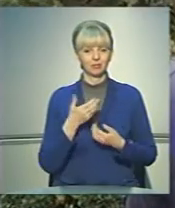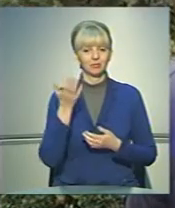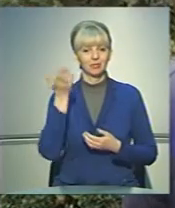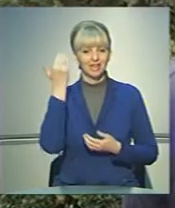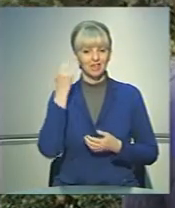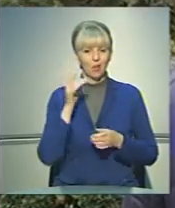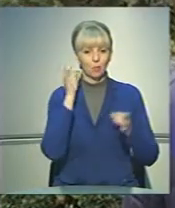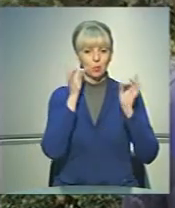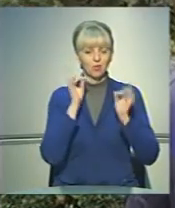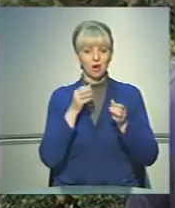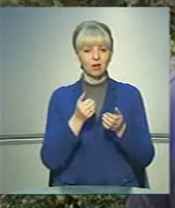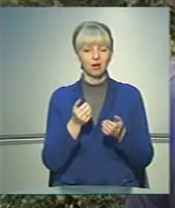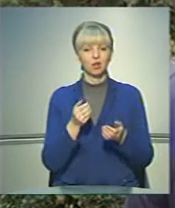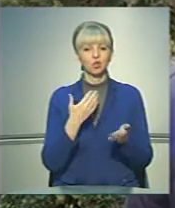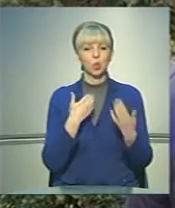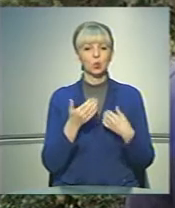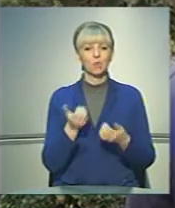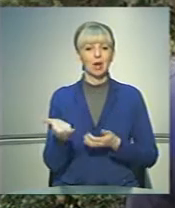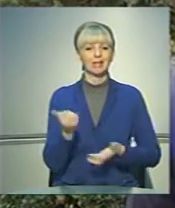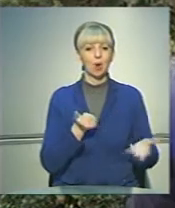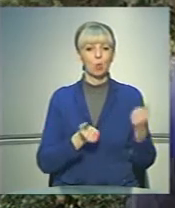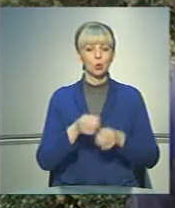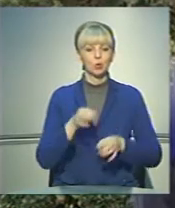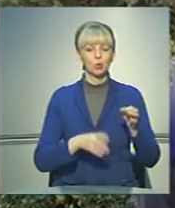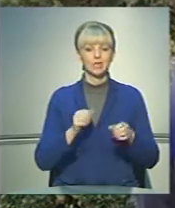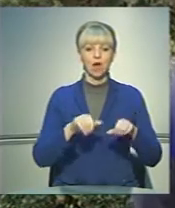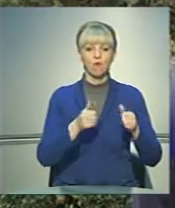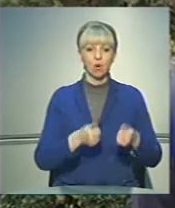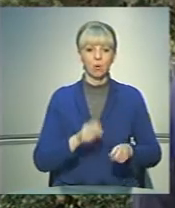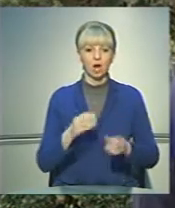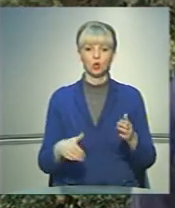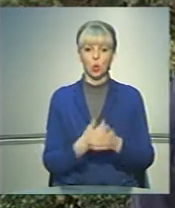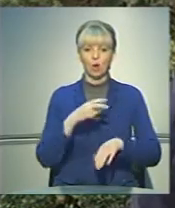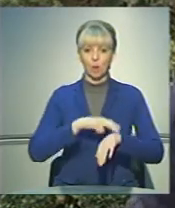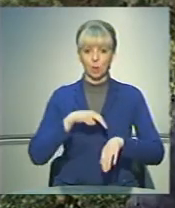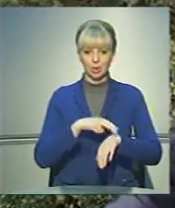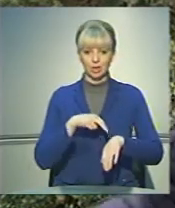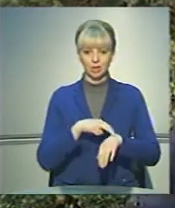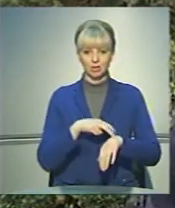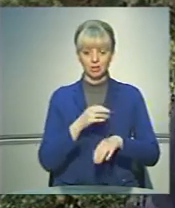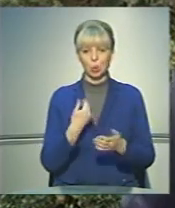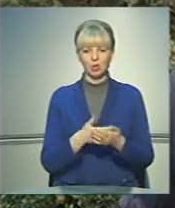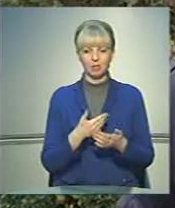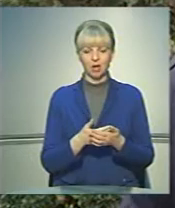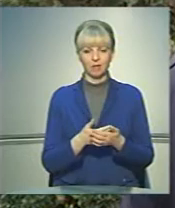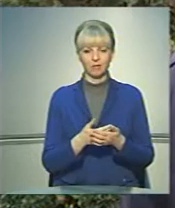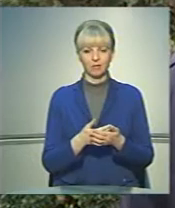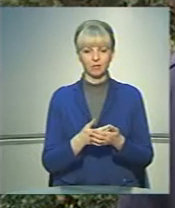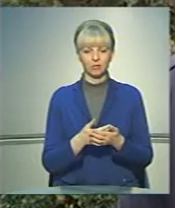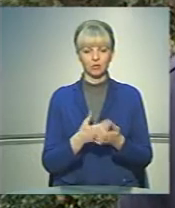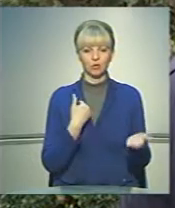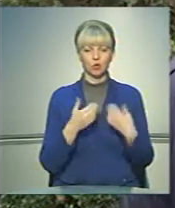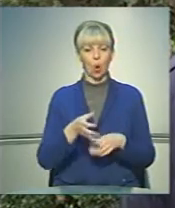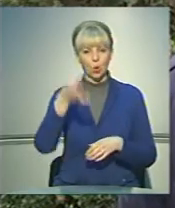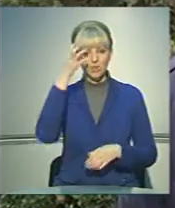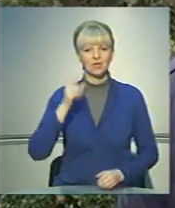прозвичала щодо набору суддів за форматом нової поліції, тобто з певним цензом, знову ж таки, щодо